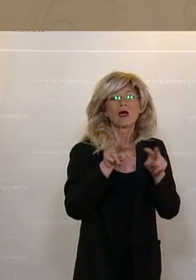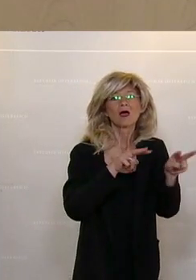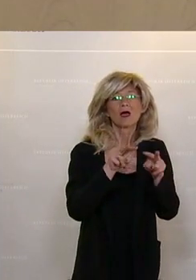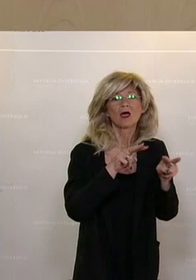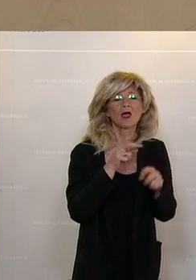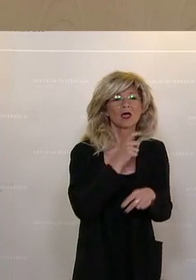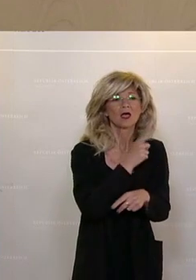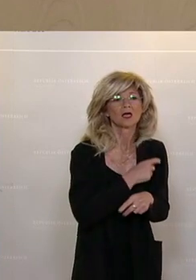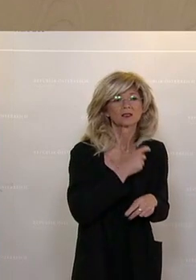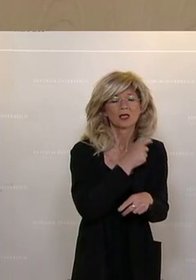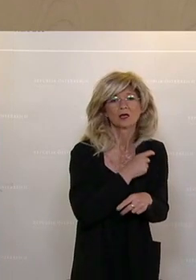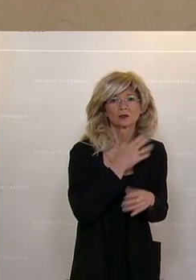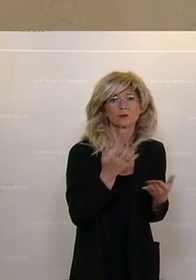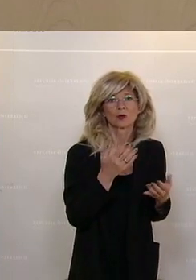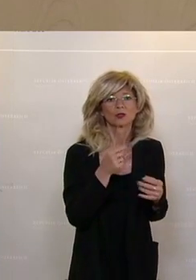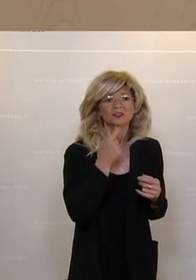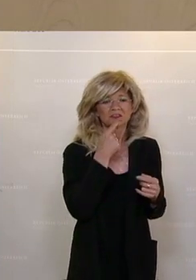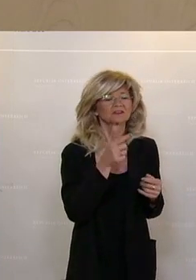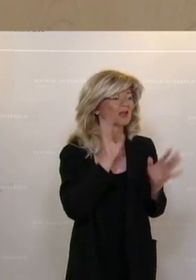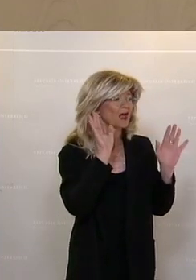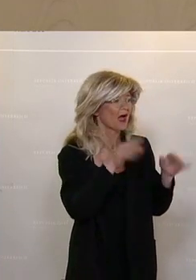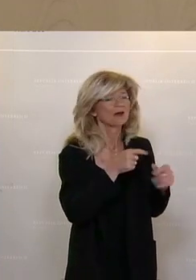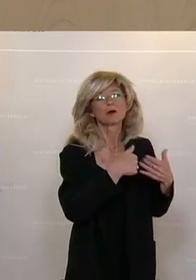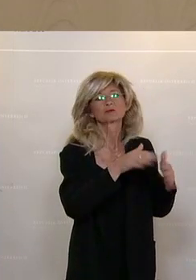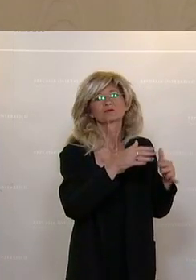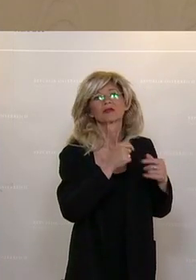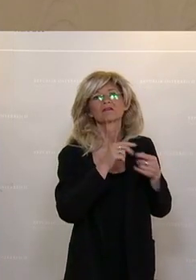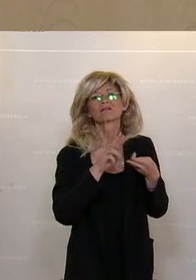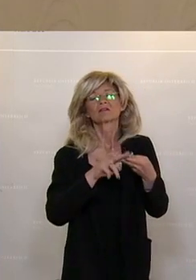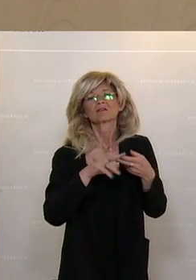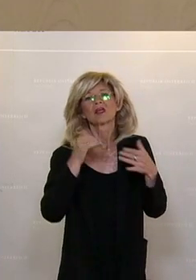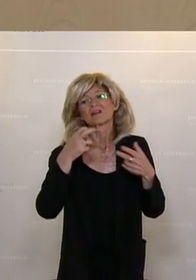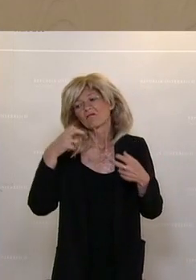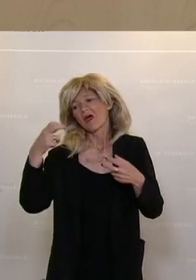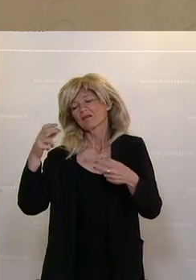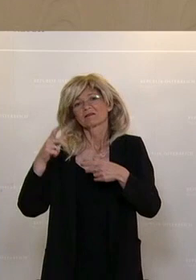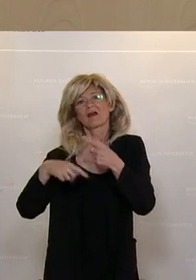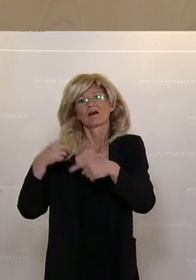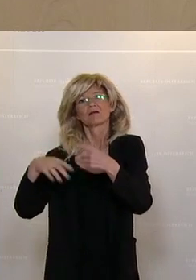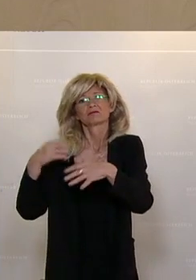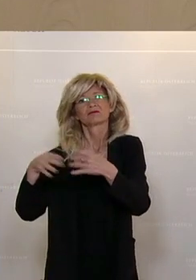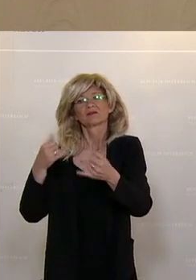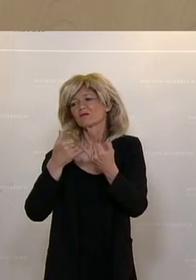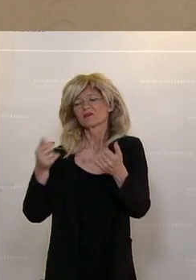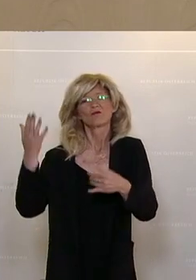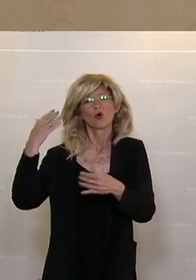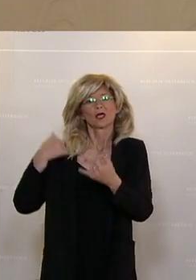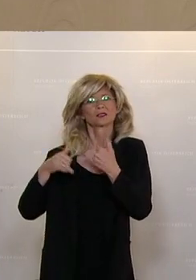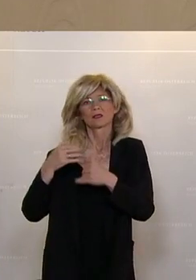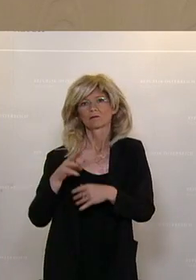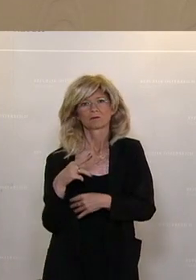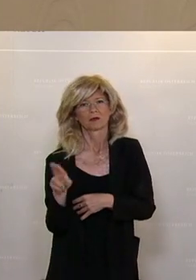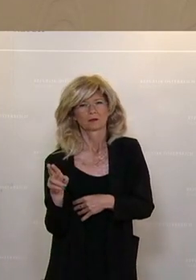einmaligen Anerkennung sei die Sache erledigt und man könne wieder genauso weiterwurschteln wie im vergangenen Jahr. Dabei